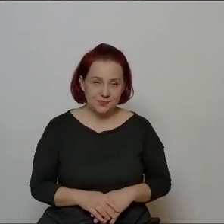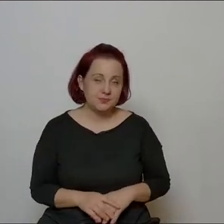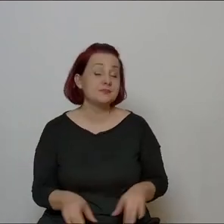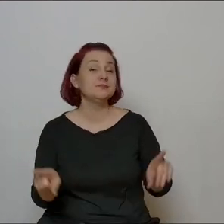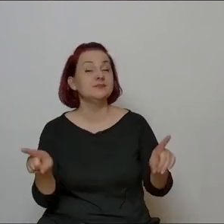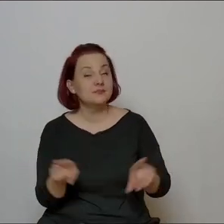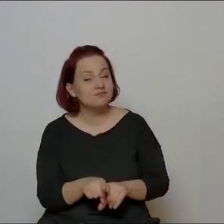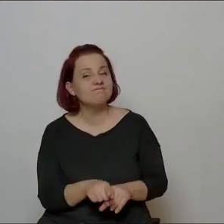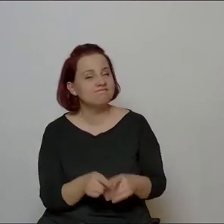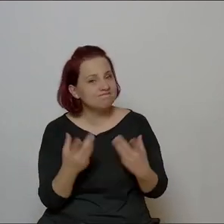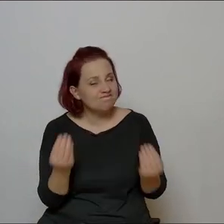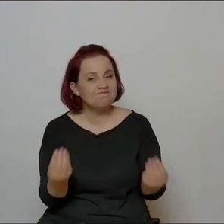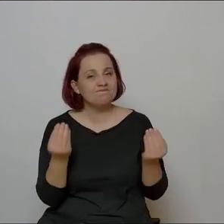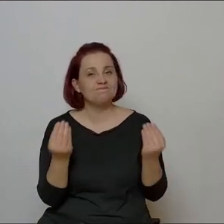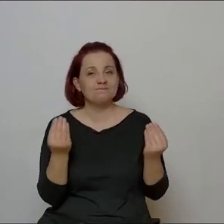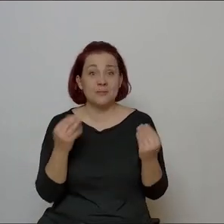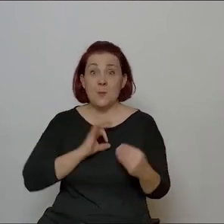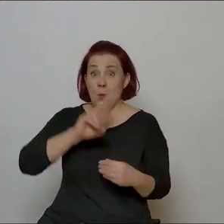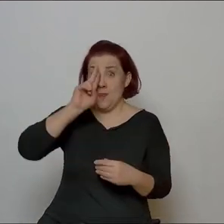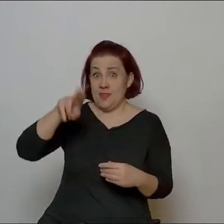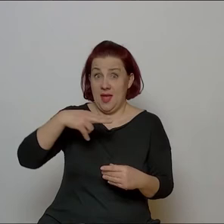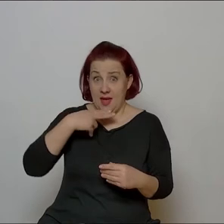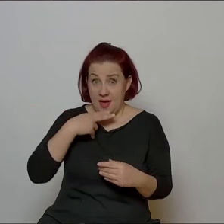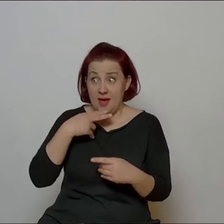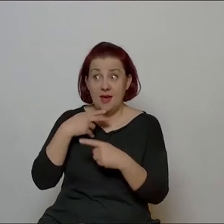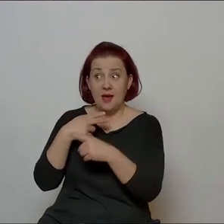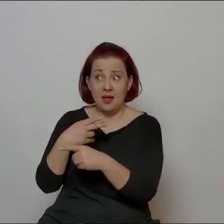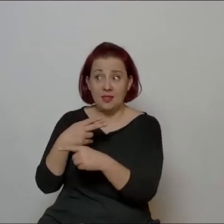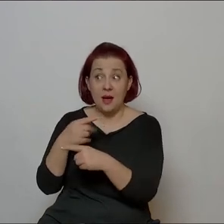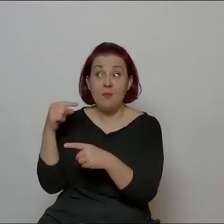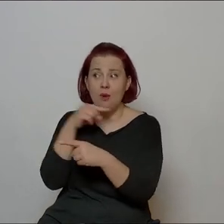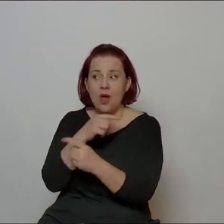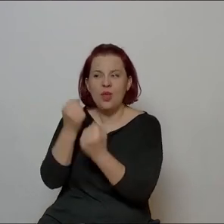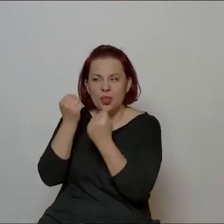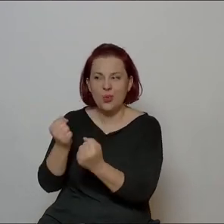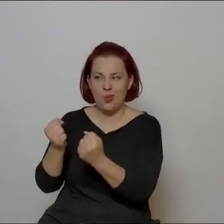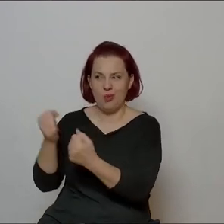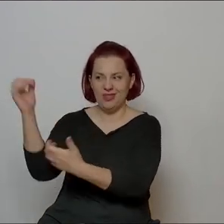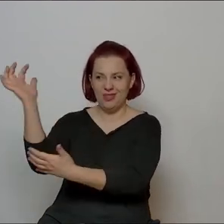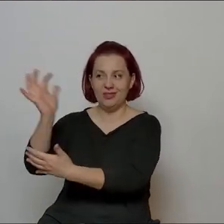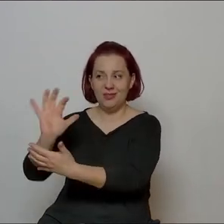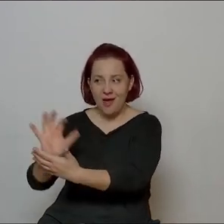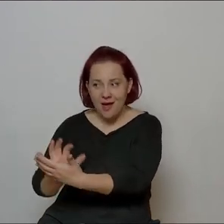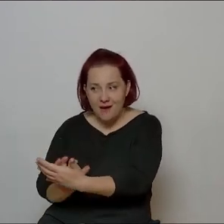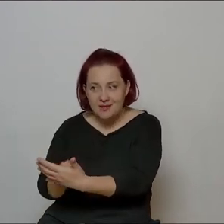że tata potrafił bardzo trudne teksty ubrać w całkiem